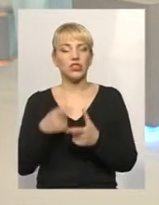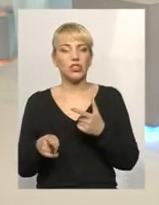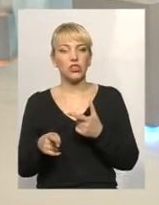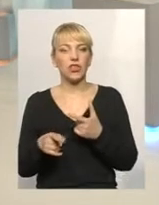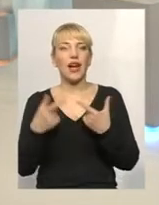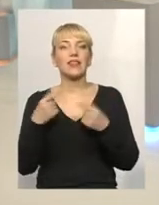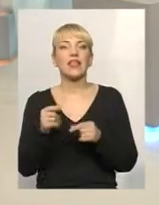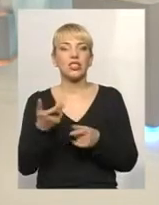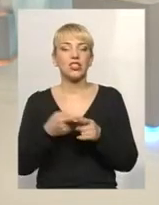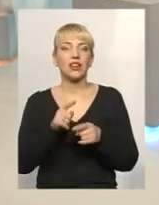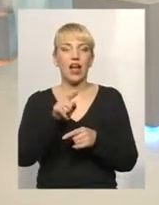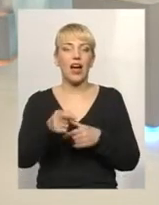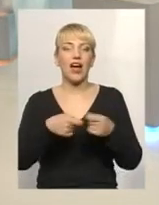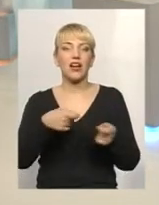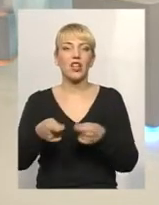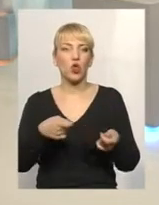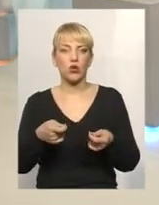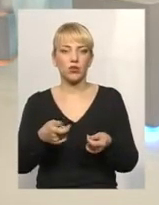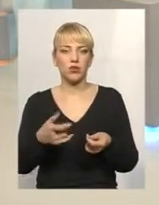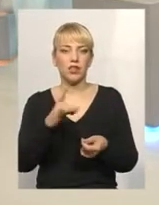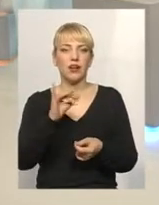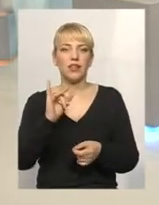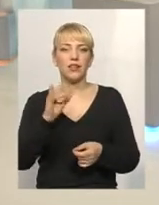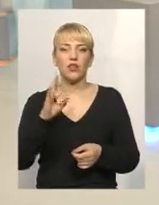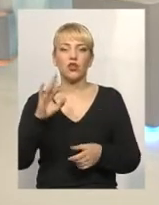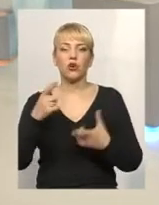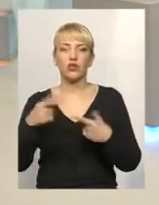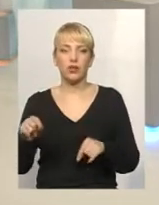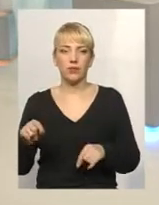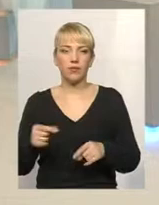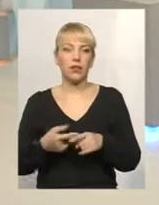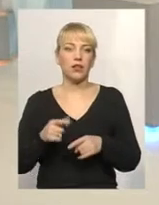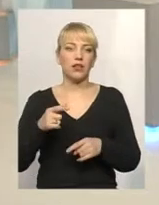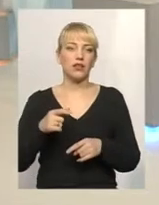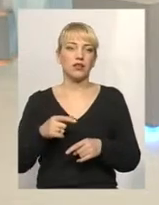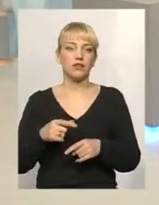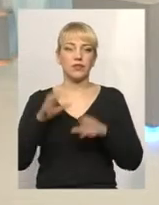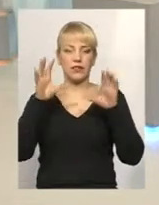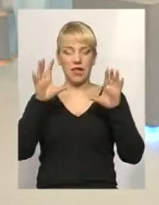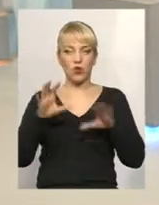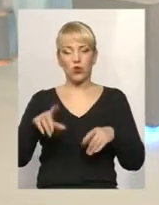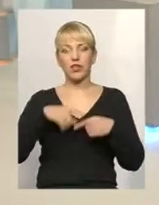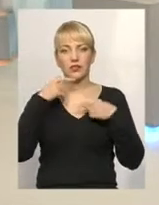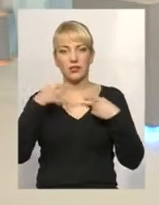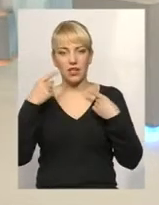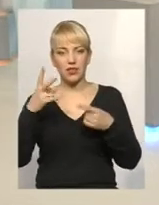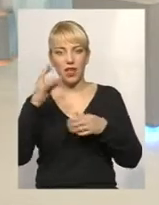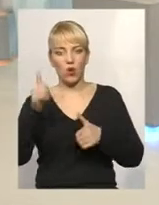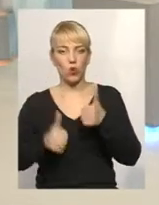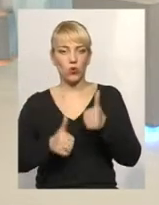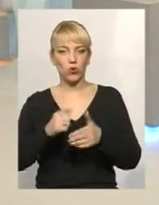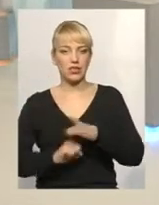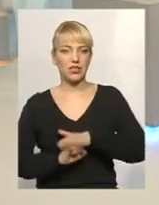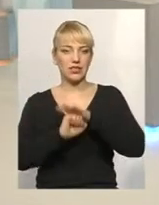де ж той ринкова... Це... Де ж той ринок? Ринок буде. сказано на конкурсних засадах. Законі сказано на конкурсних засадах.